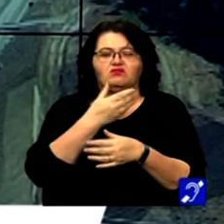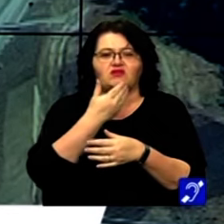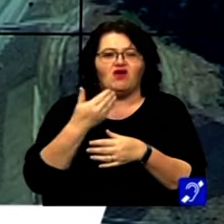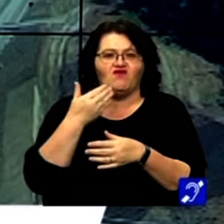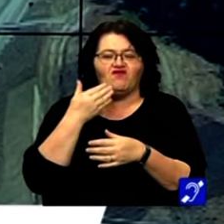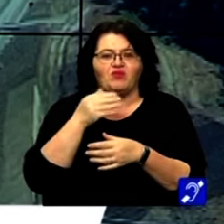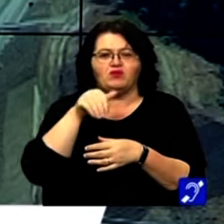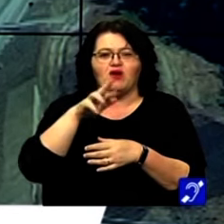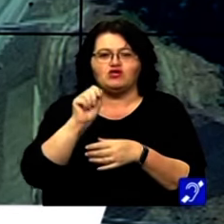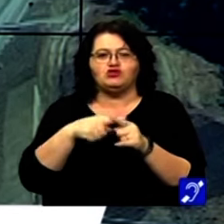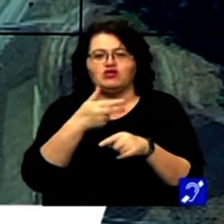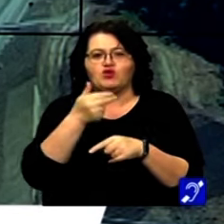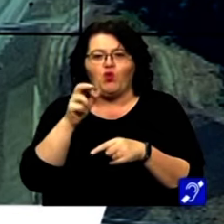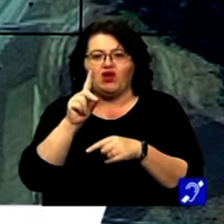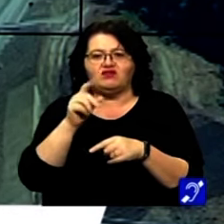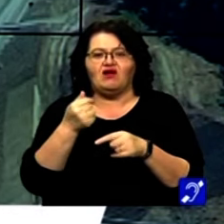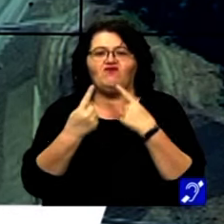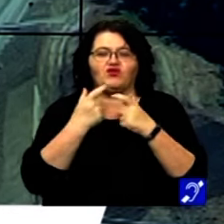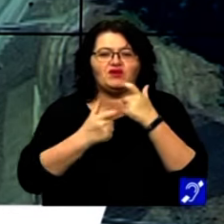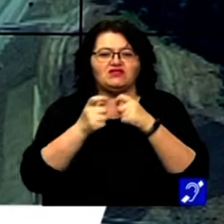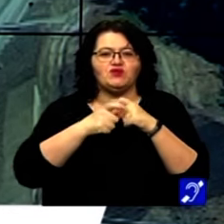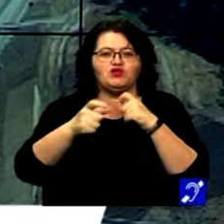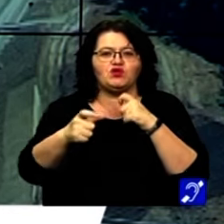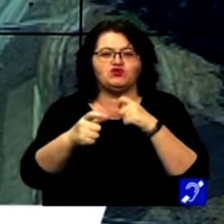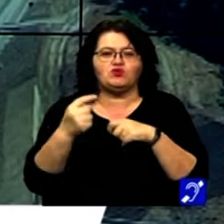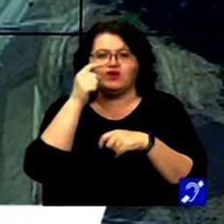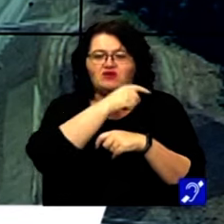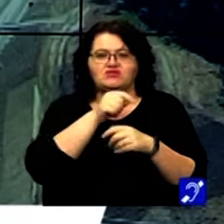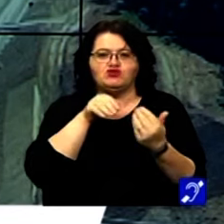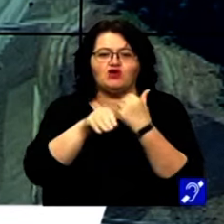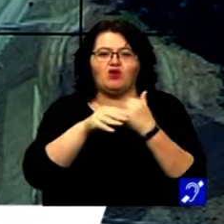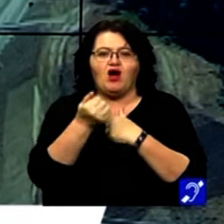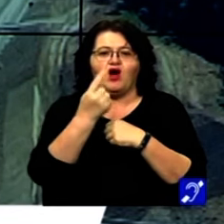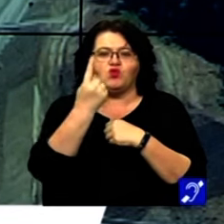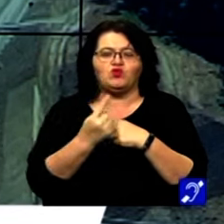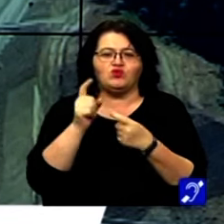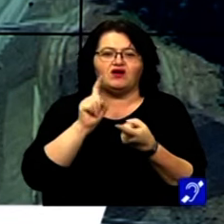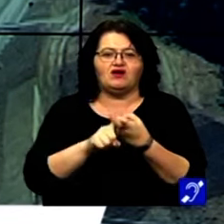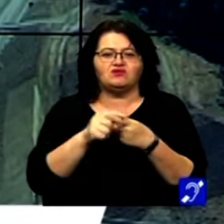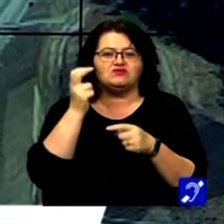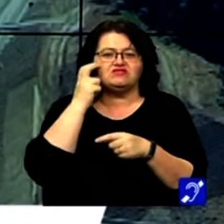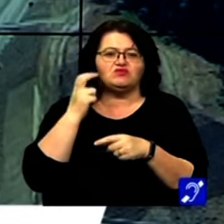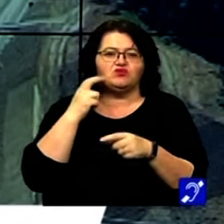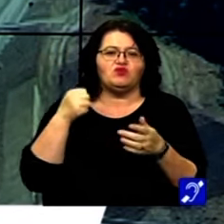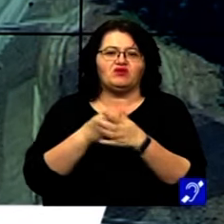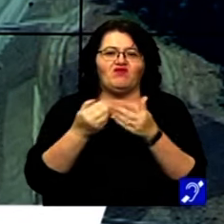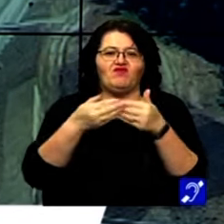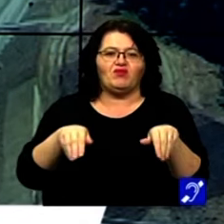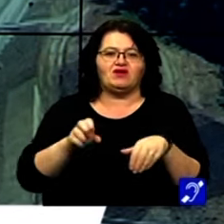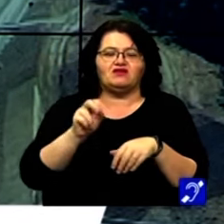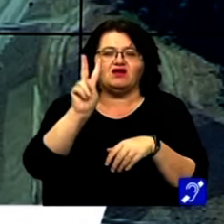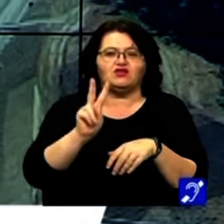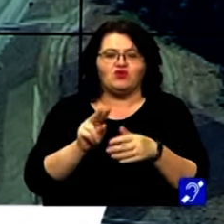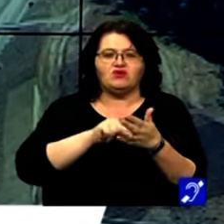dintre Margina și Holdea. Este vorba despre tronsonul lipsă din autostrada A1 care leagă Sibiul de Vama în Nădlac 2.